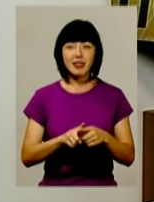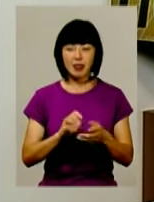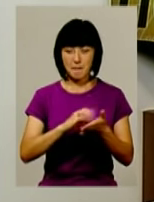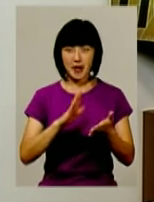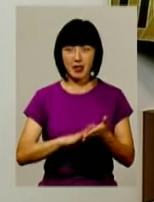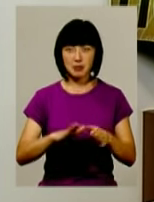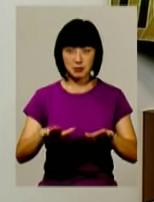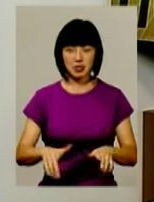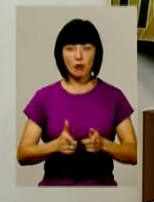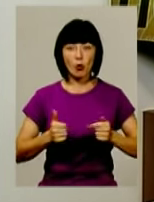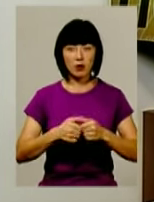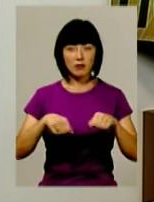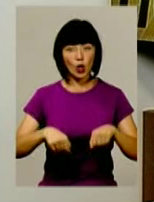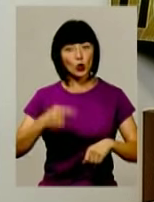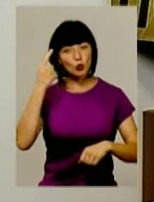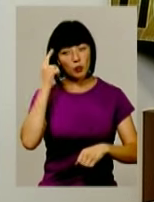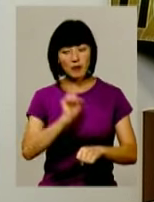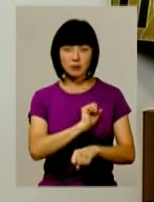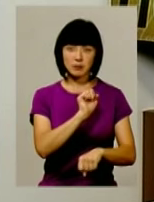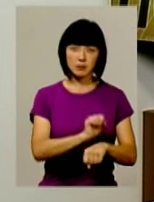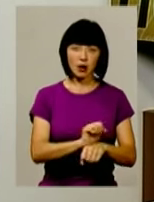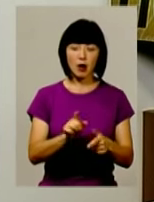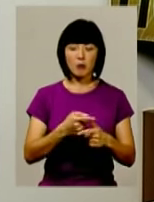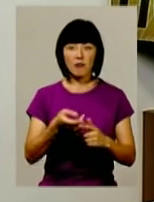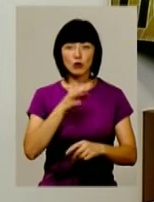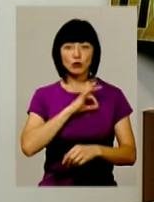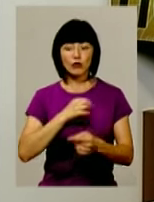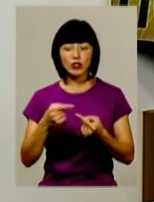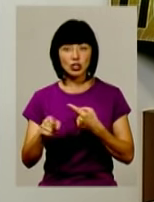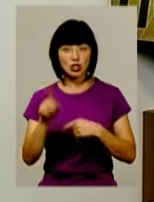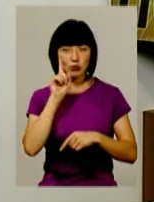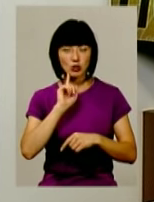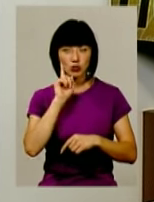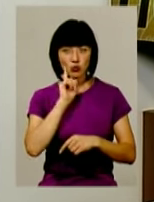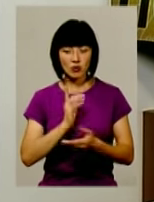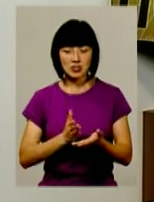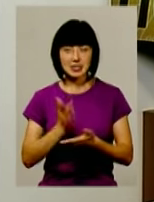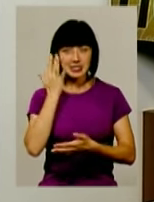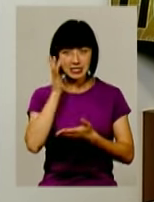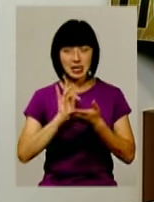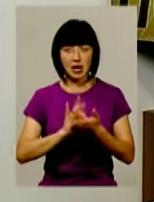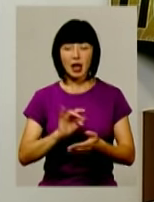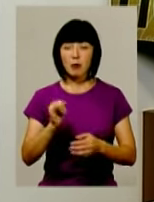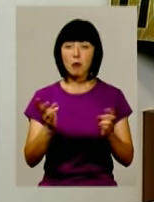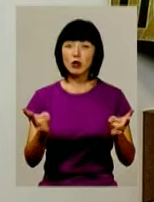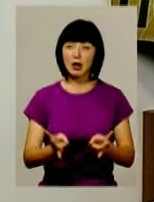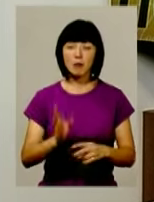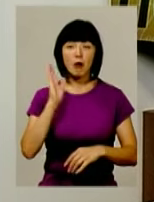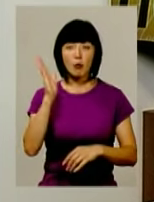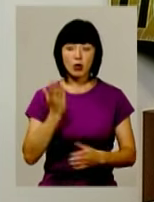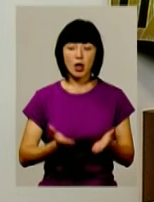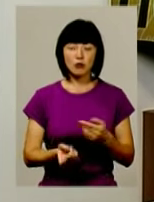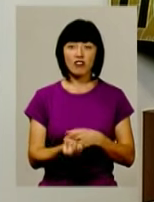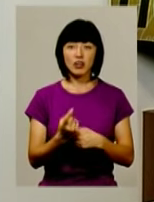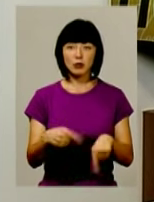мають думати, що з ними робити, консервувати, використовувати в інших цілях тимчасово, і за потреби в майбутньому, якщо